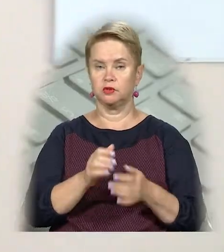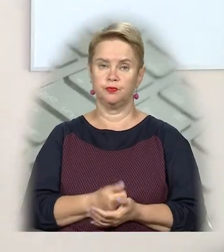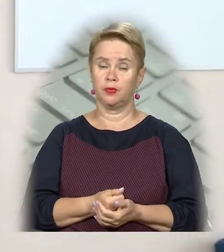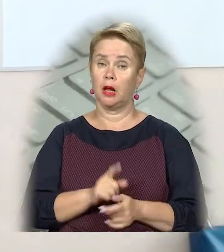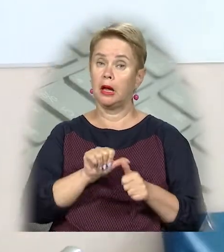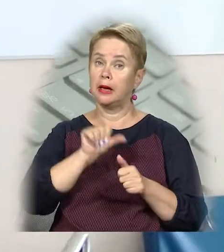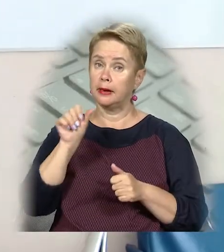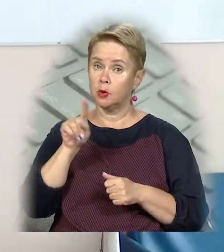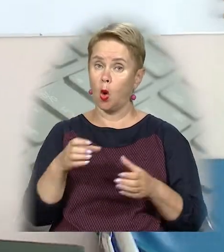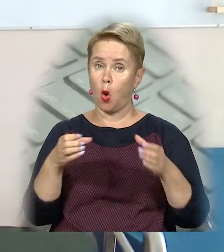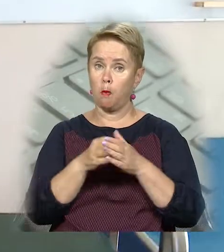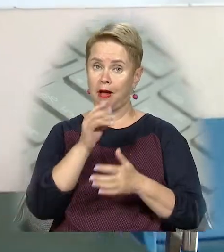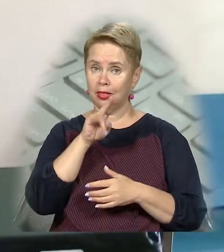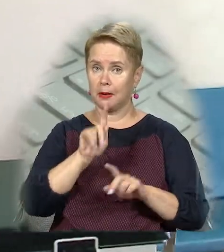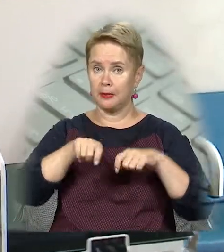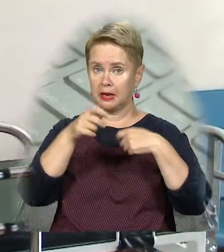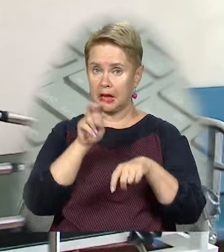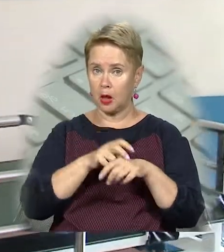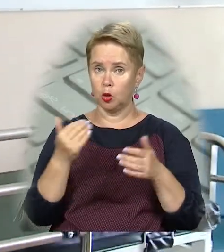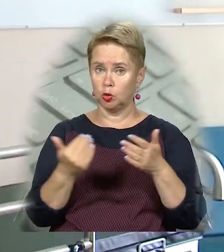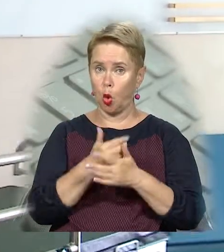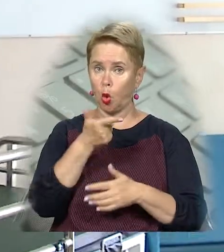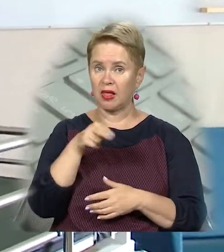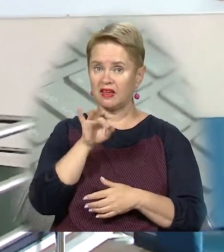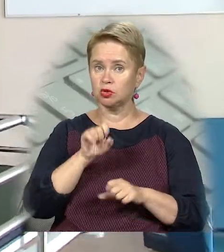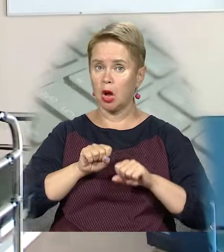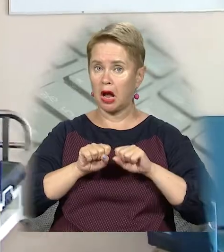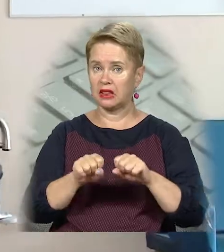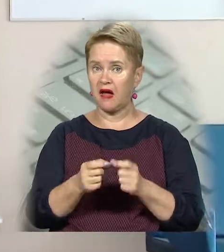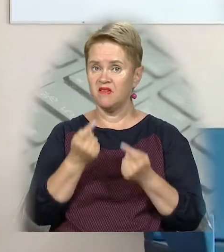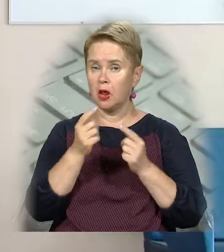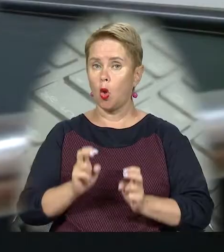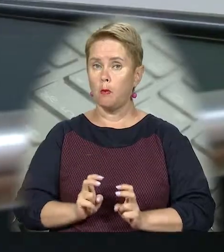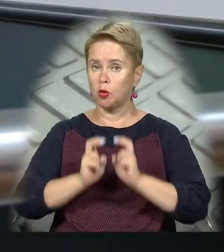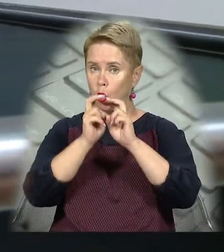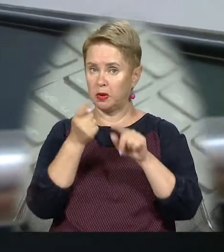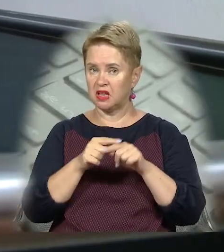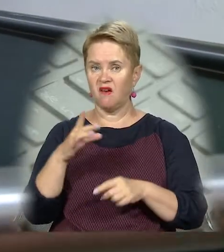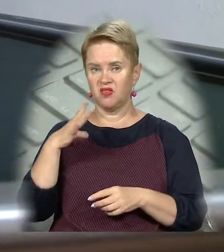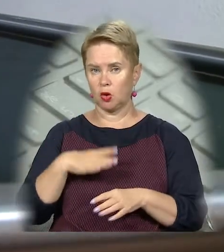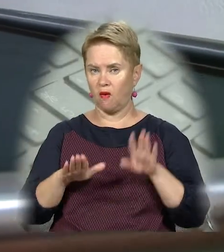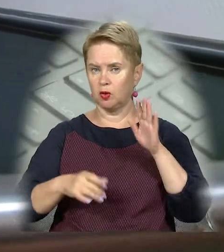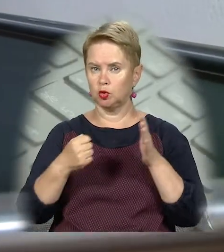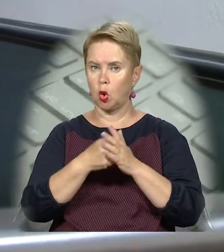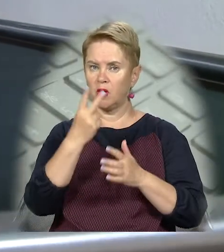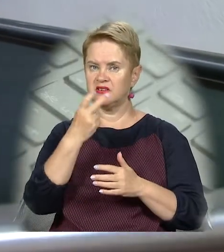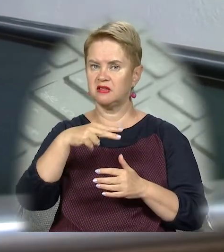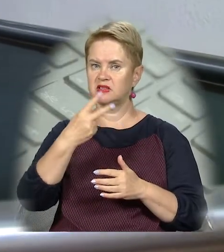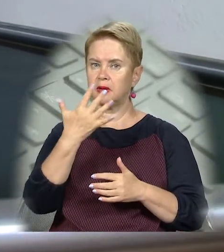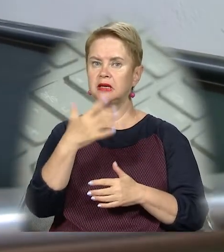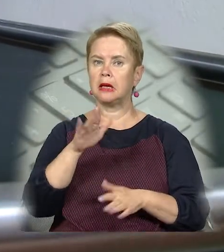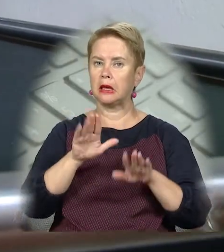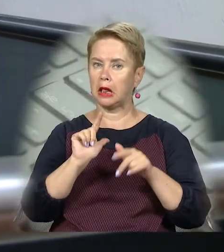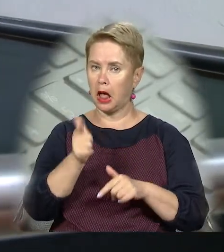Крім того, компанія «Інтерпай» передала лікарні нову гідравлічну каталку великої підйомності. Вона витримує вагу до 225